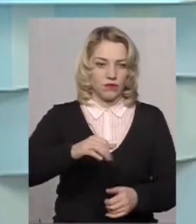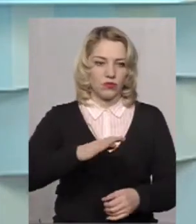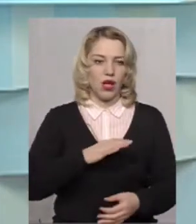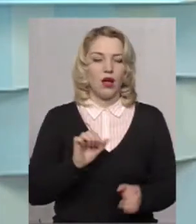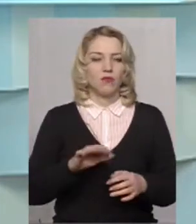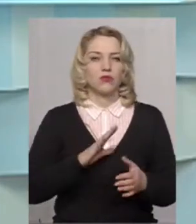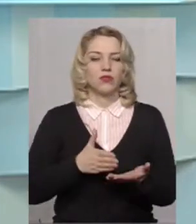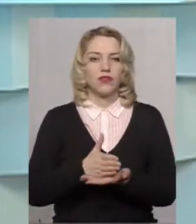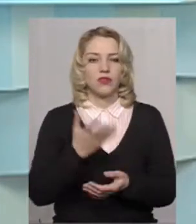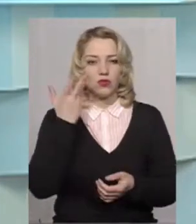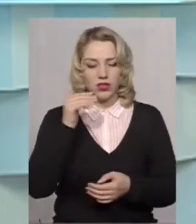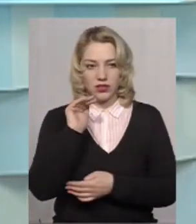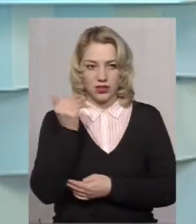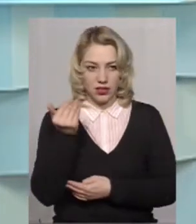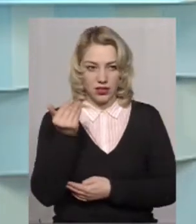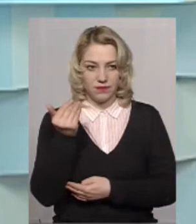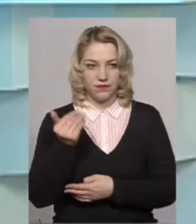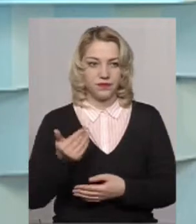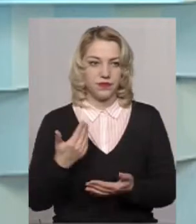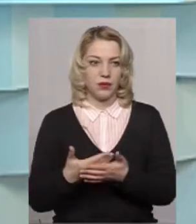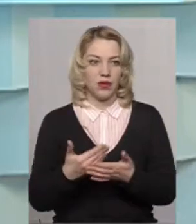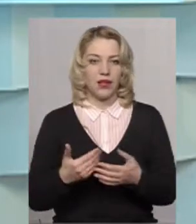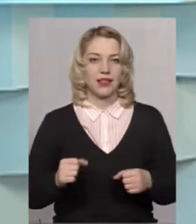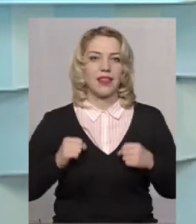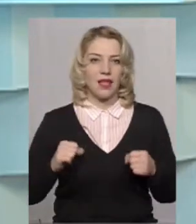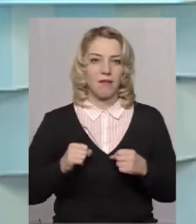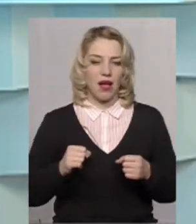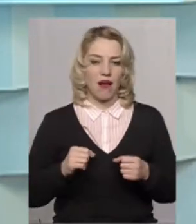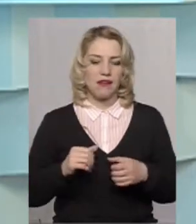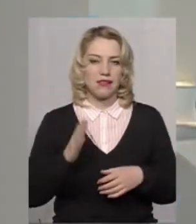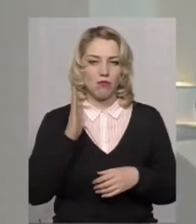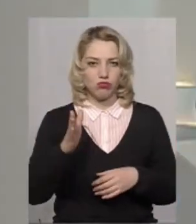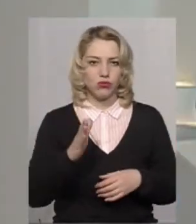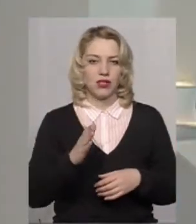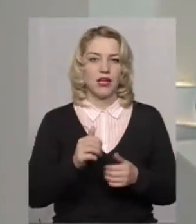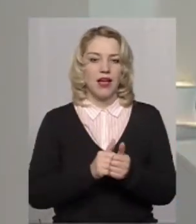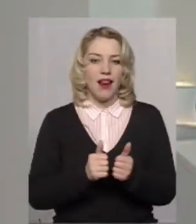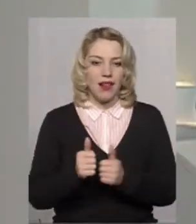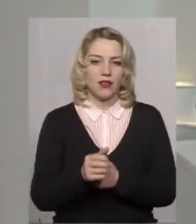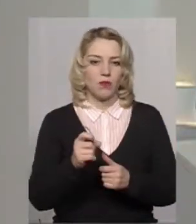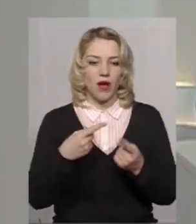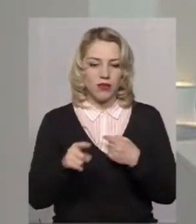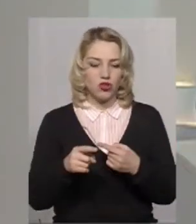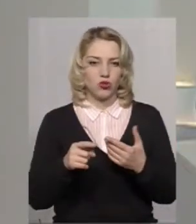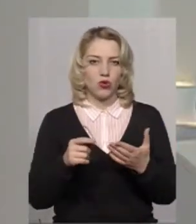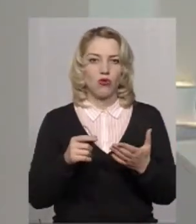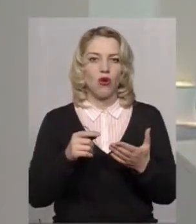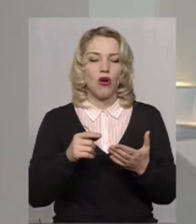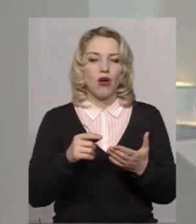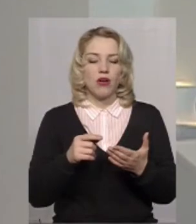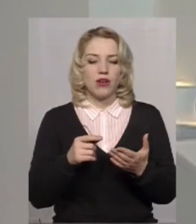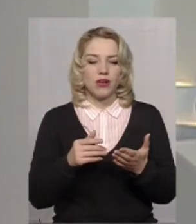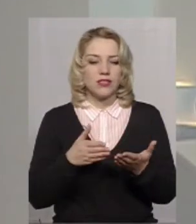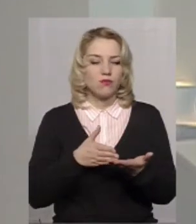може бути варіант, коли дитина, наприклад, намагається бути лідером, а іншого способу взаємодії з